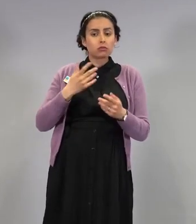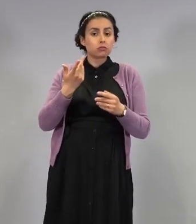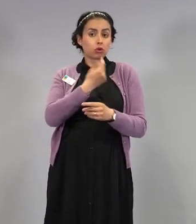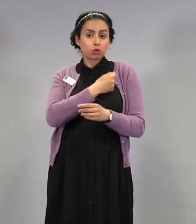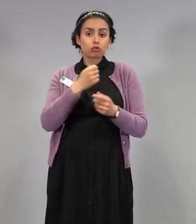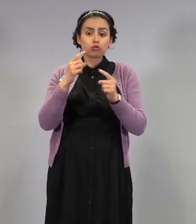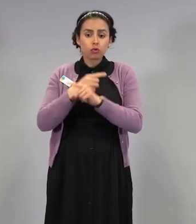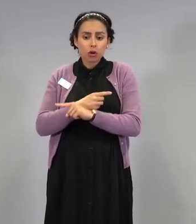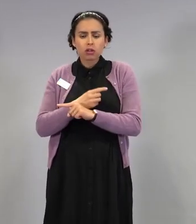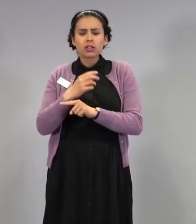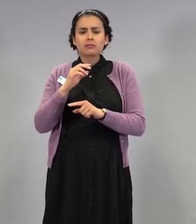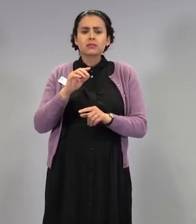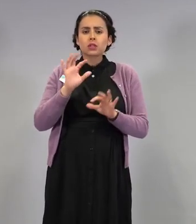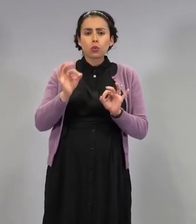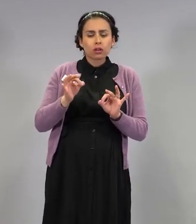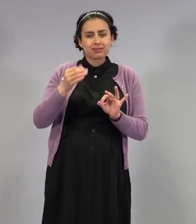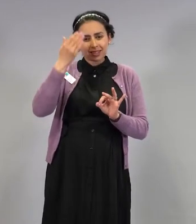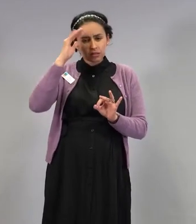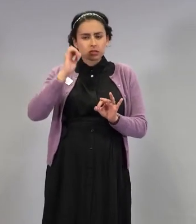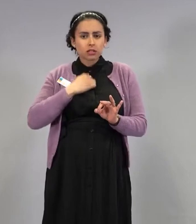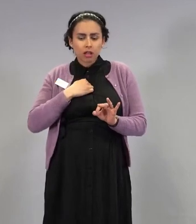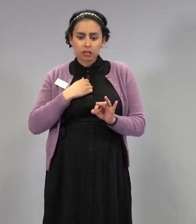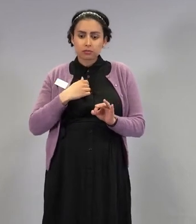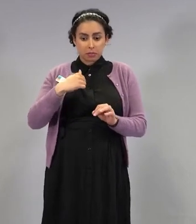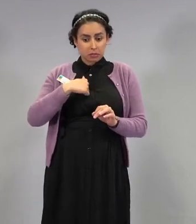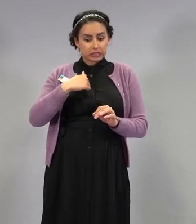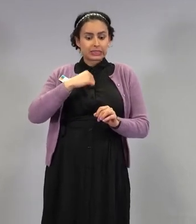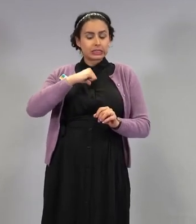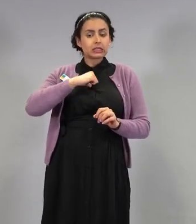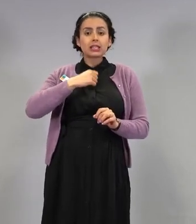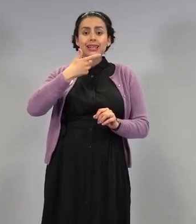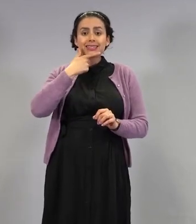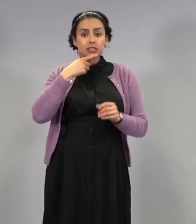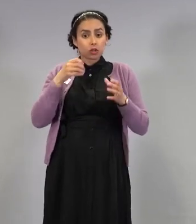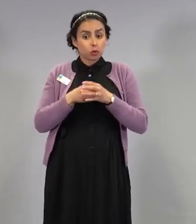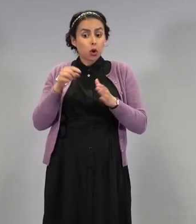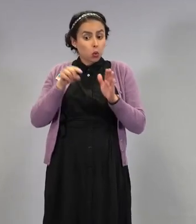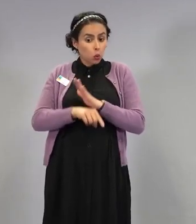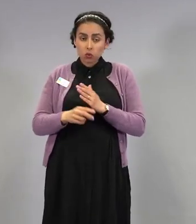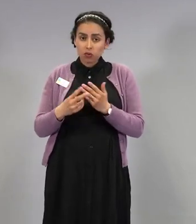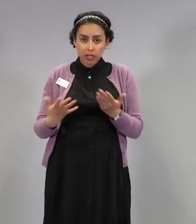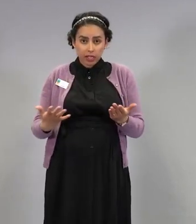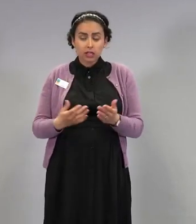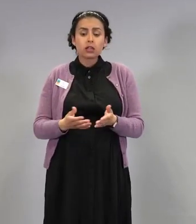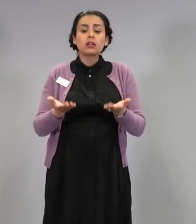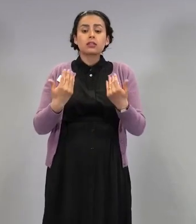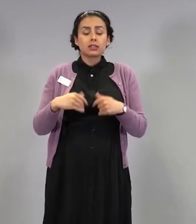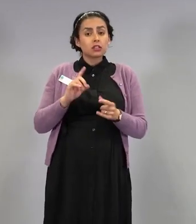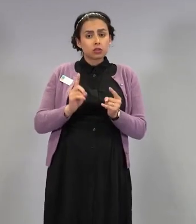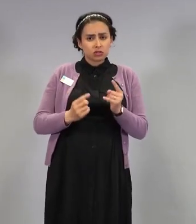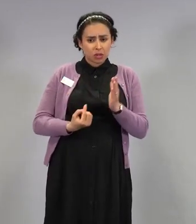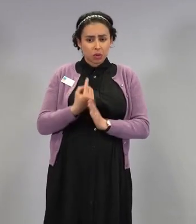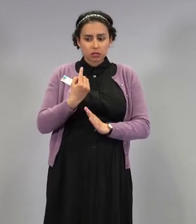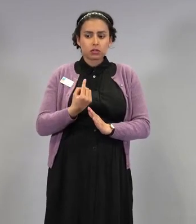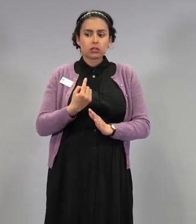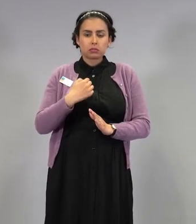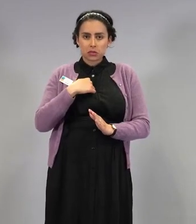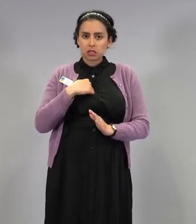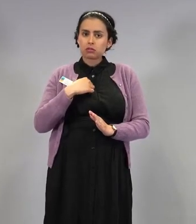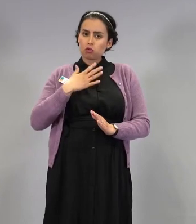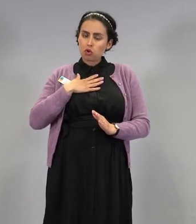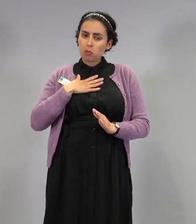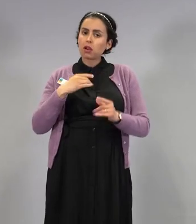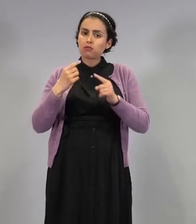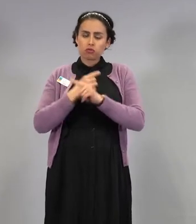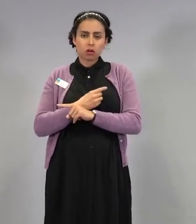riskiryhmään, ja mitä tapahtuu, jollei sitten syystä tai toisesta pääse ottamaan sitä rokotetta juuri silloin, kun se